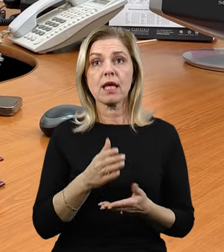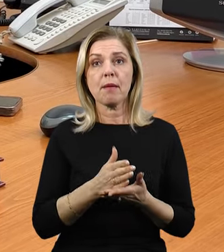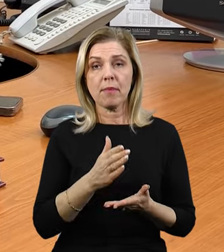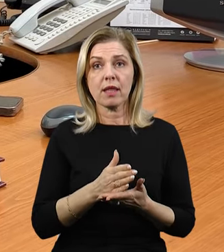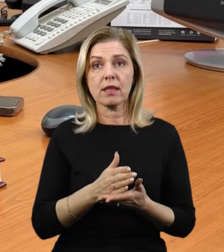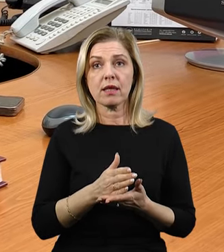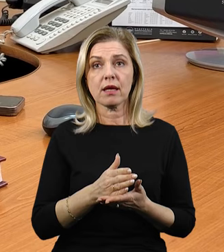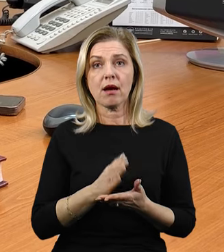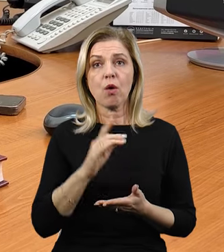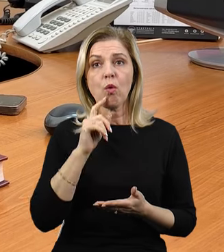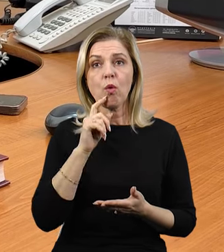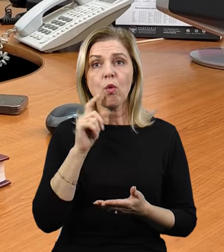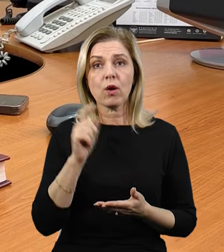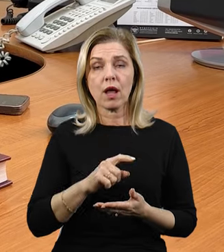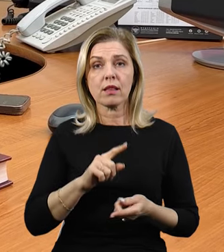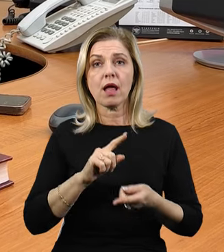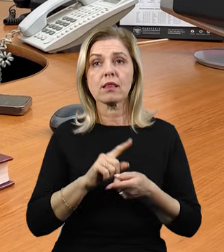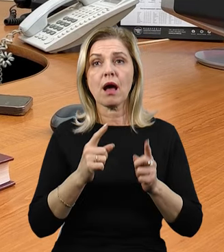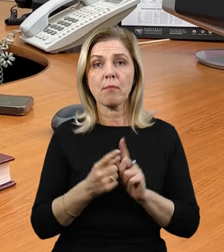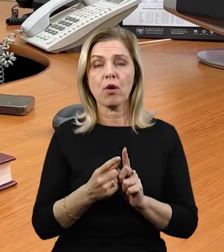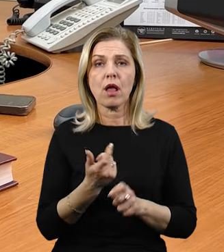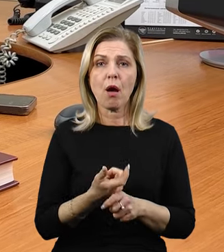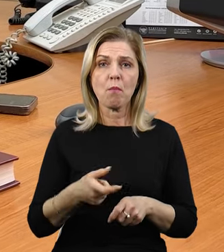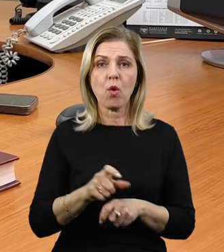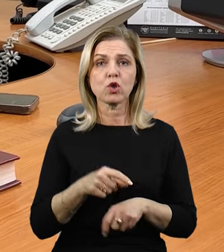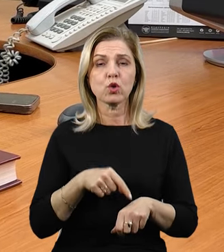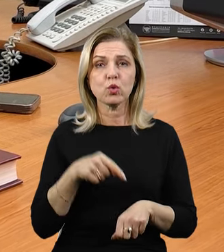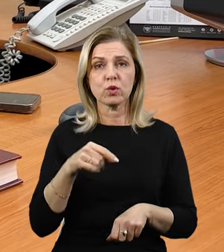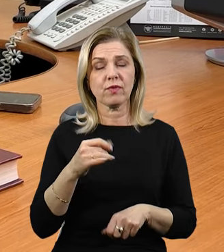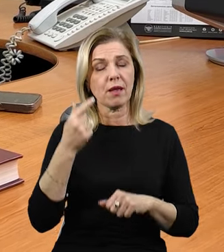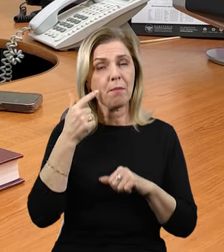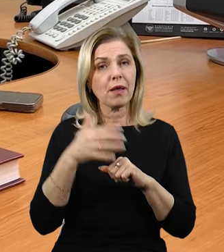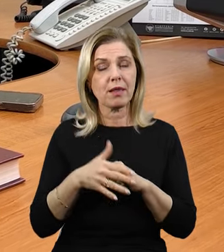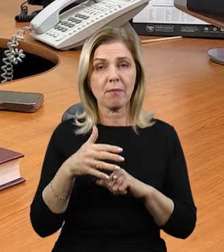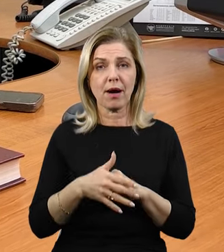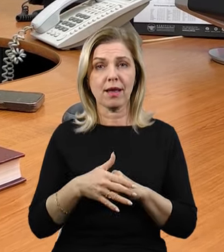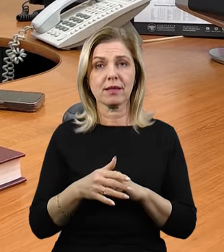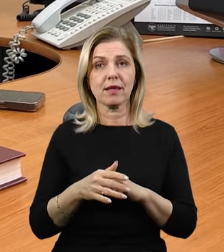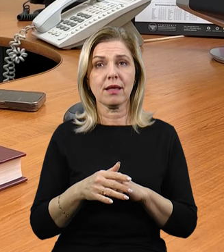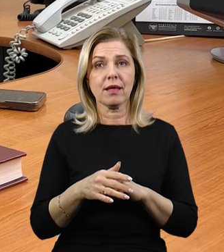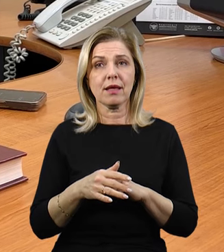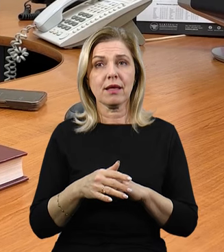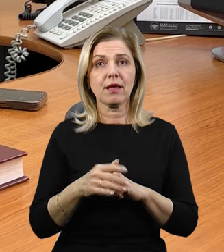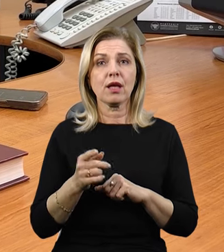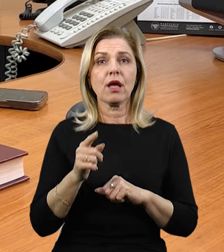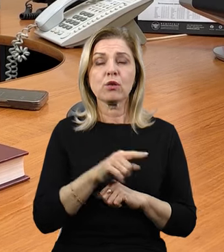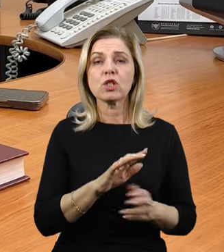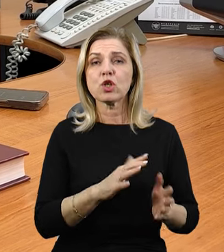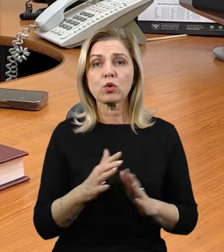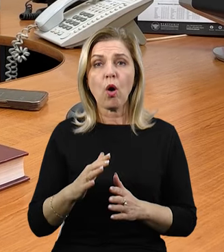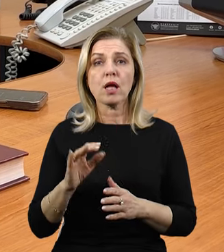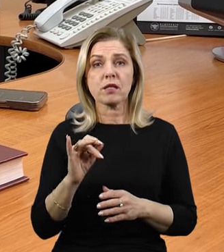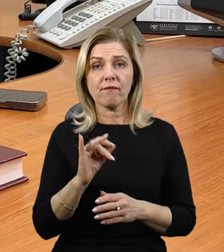і ми в Україні, наоборот, все більше чувства і розуміють, хто відбуває в Ізраїль, і